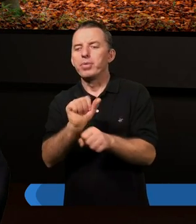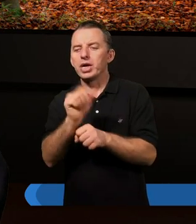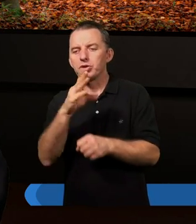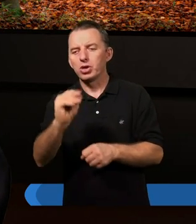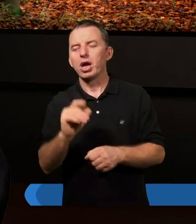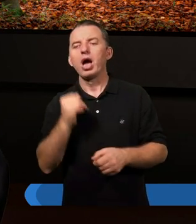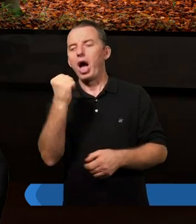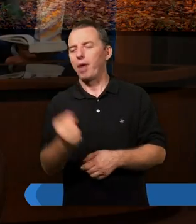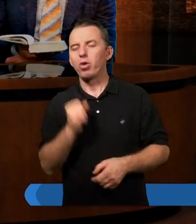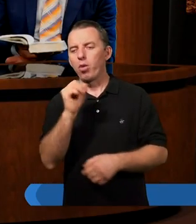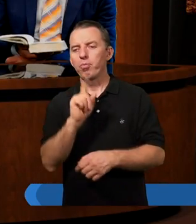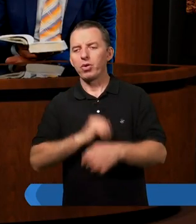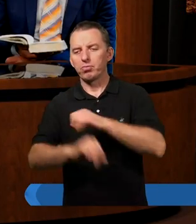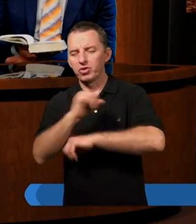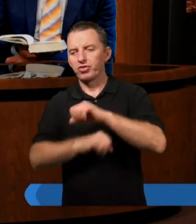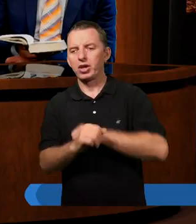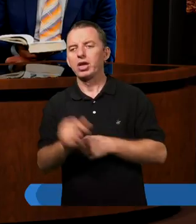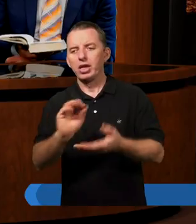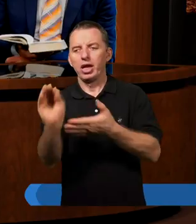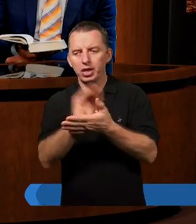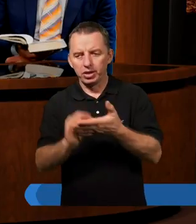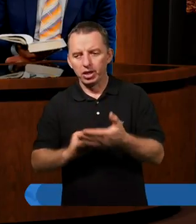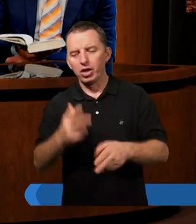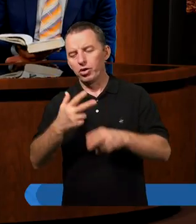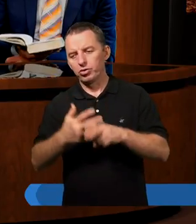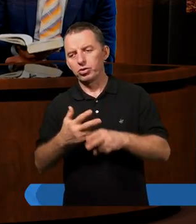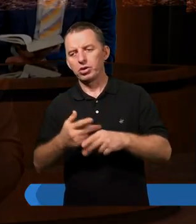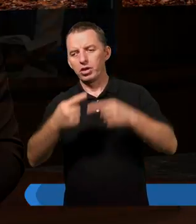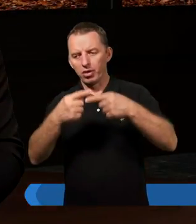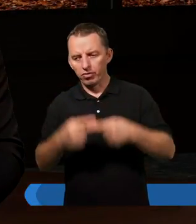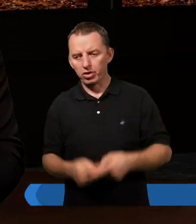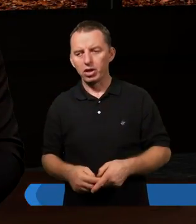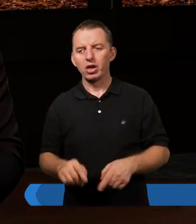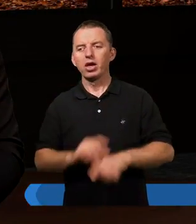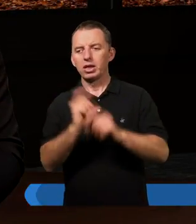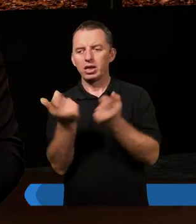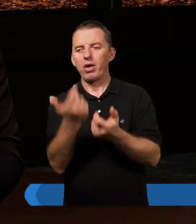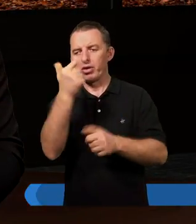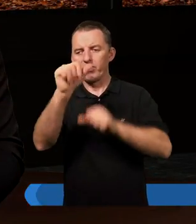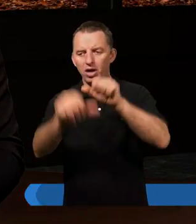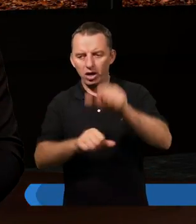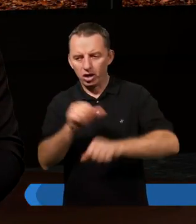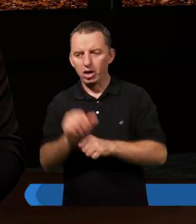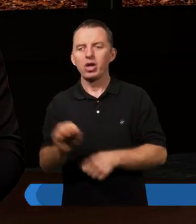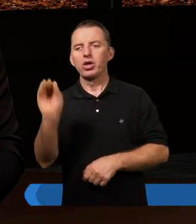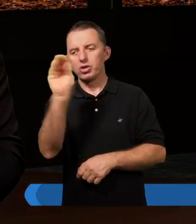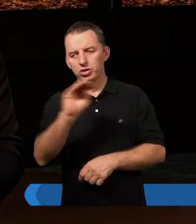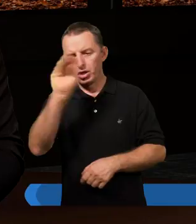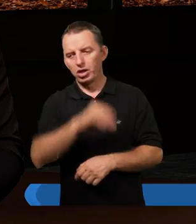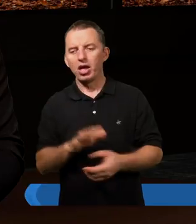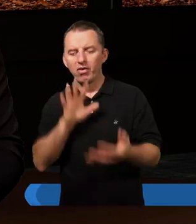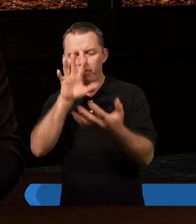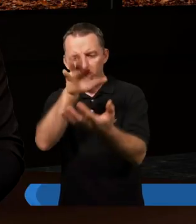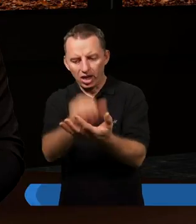Pawła w Rzymie? No, jest napisane w 30 wersecie, że przez całe dwa lata Paweł mieszkał w